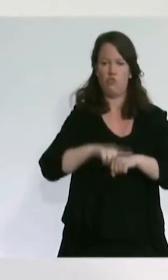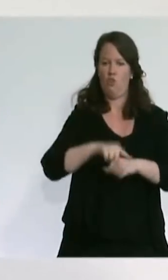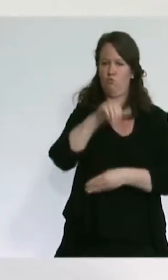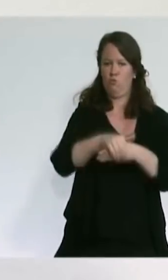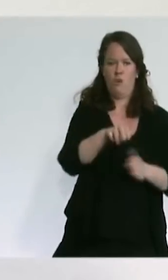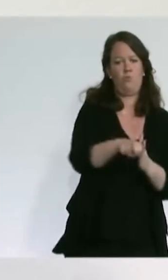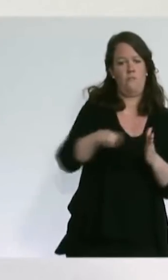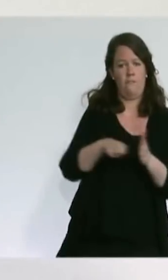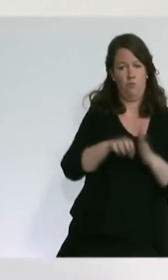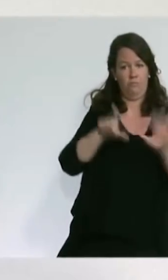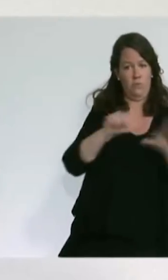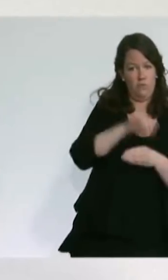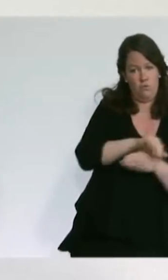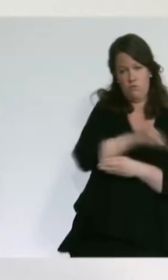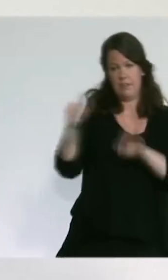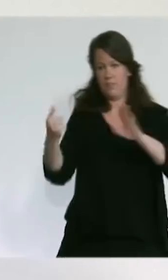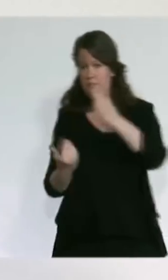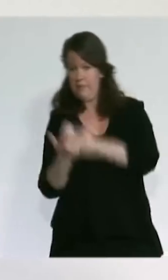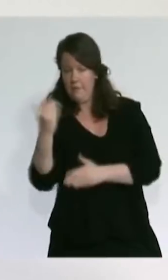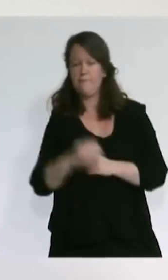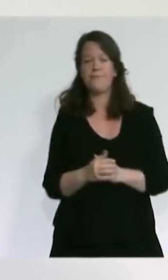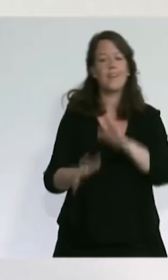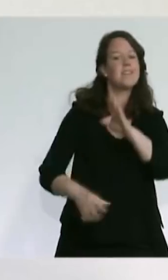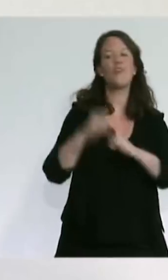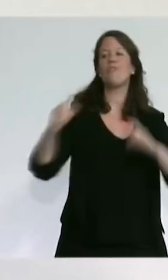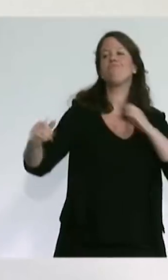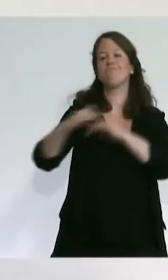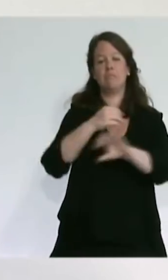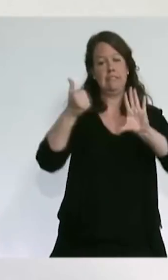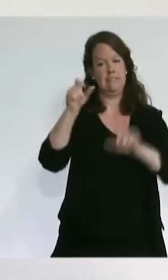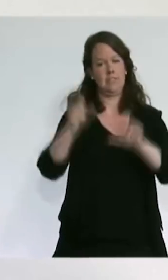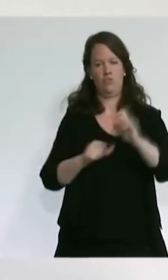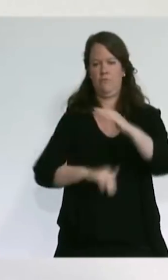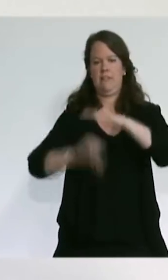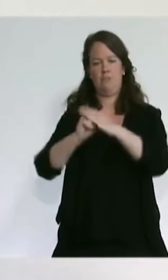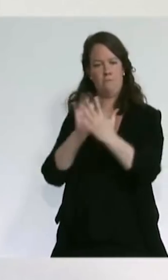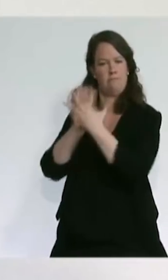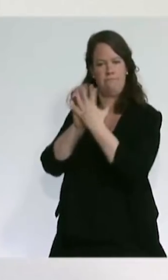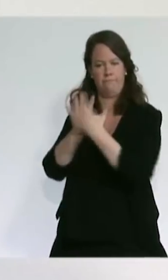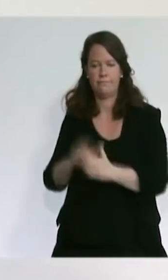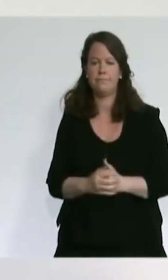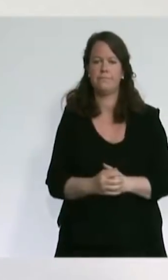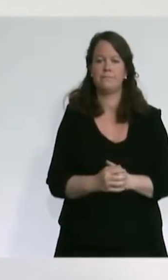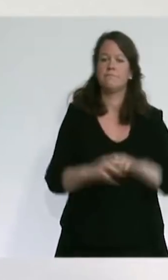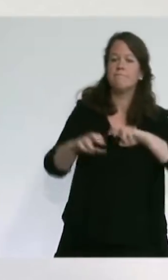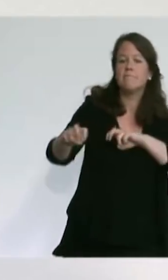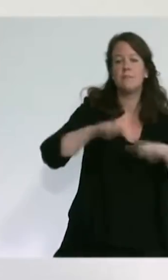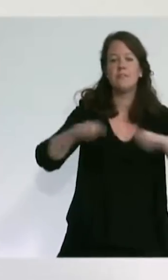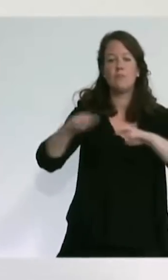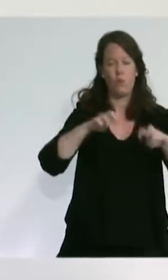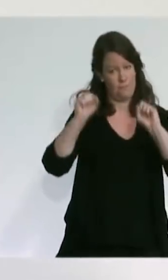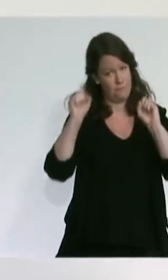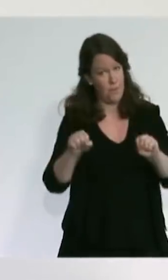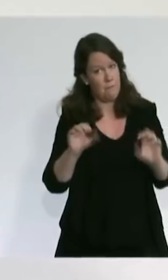rassemblements en extérieur ne doivent pas dépasser six personnes. Les déplacements sont autorisés de 6h à 19h lorsque c'est dans un rayon